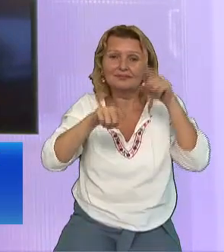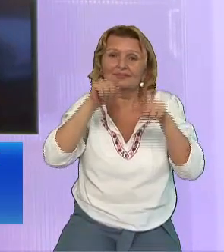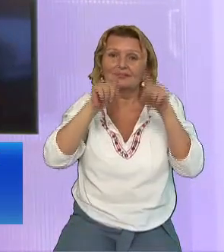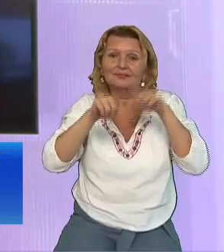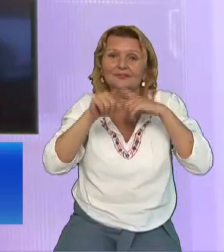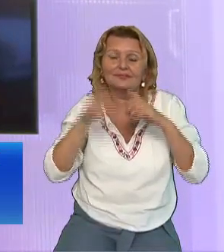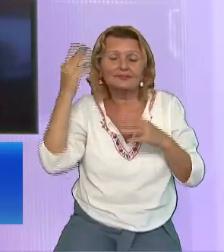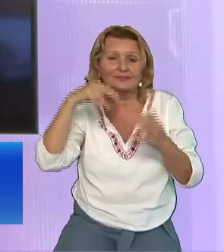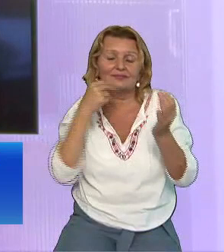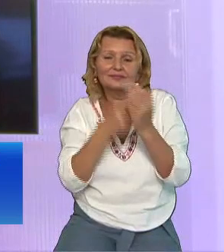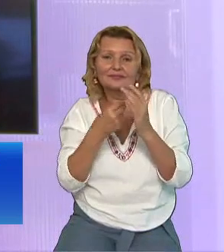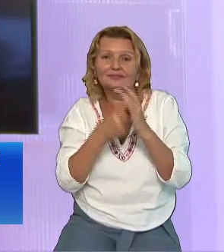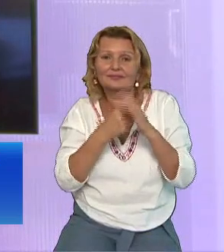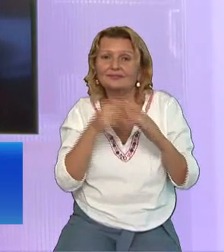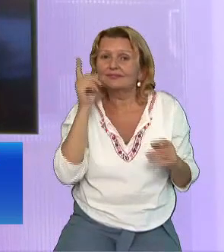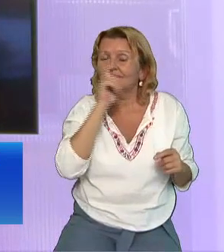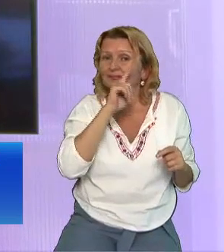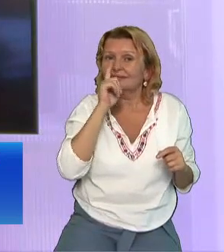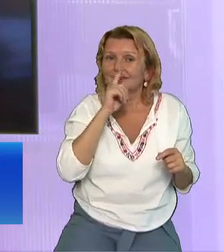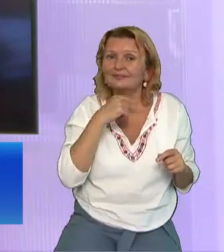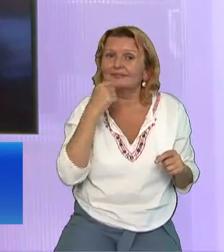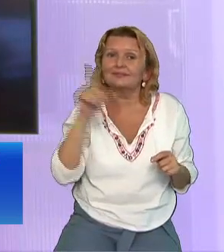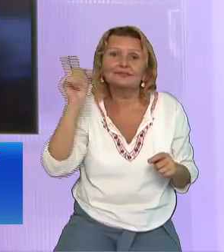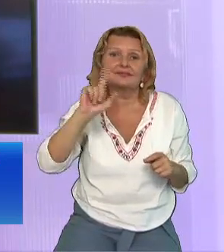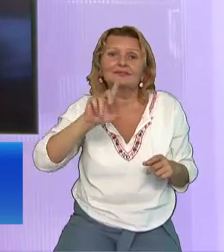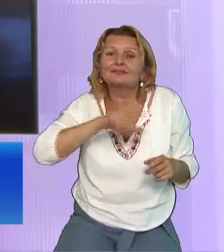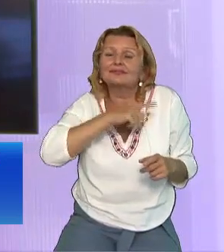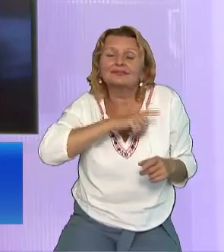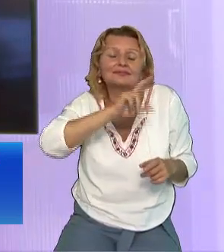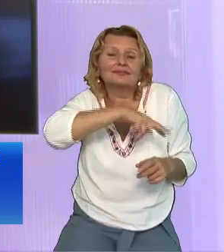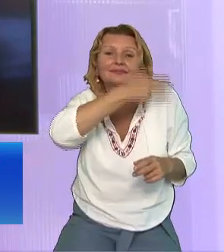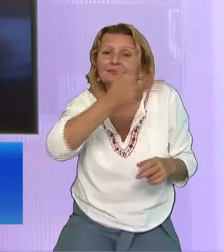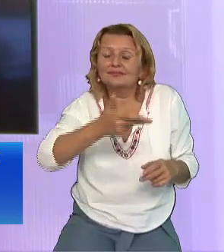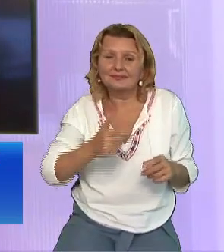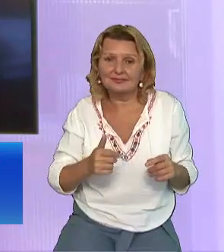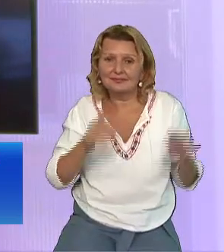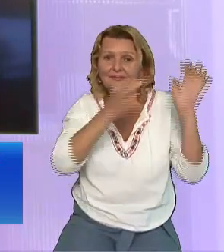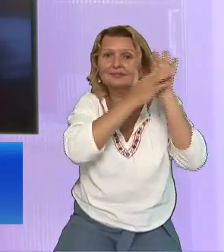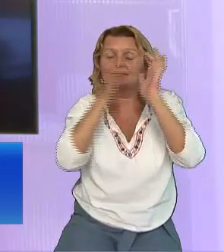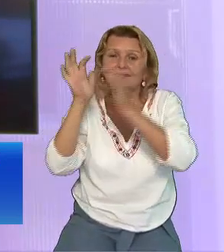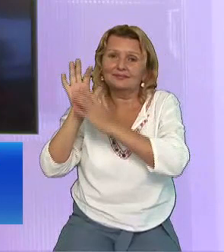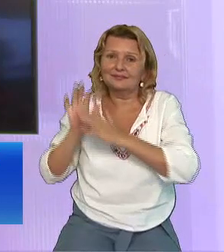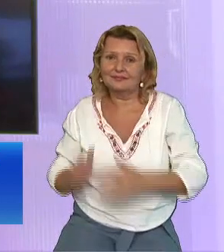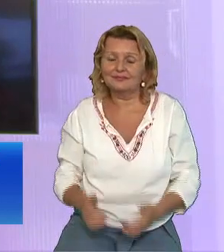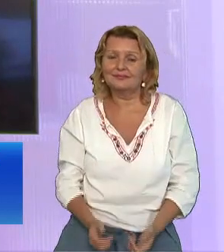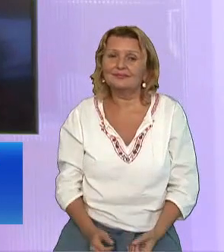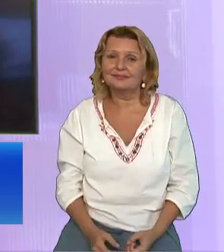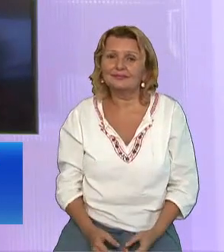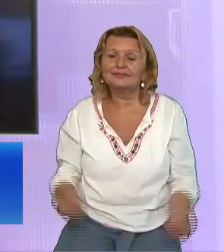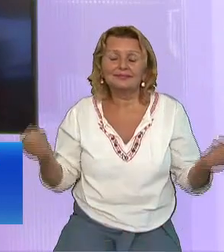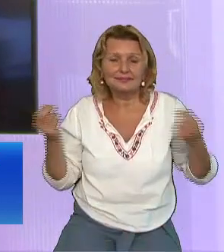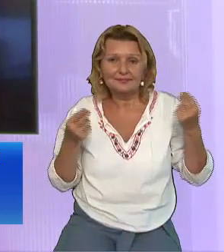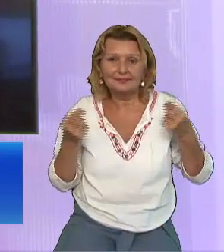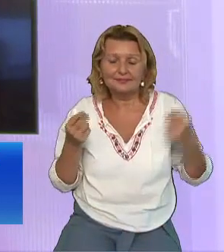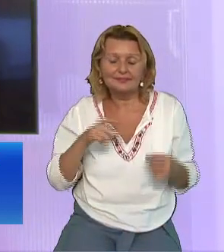Hristos Unii sunt nepăsători Și până când viața noastră nu se hotărăște Ce face Suntem pentru